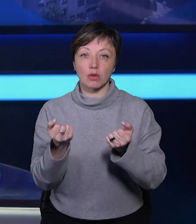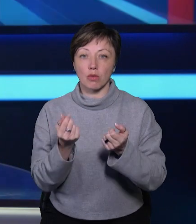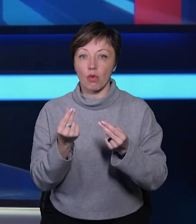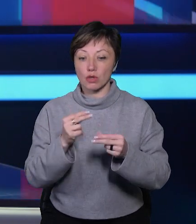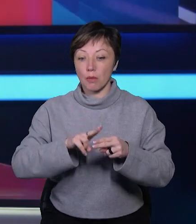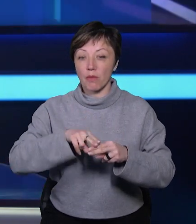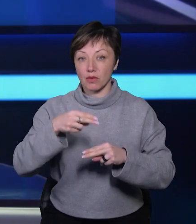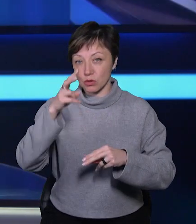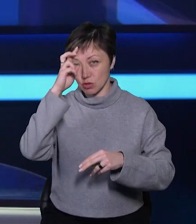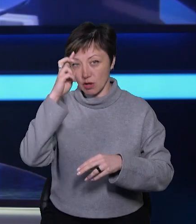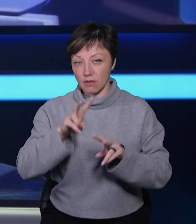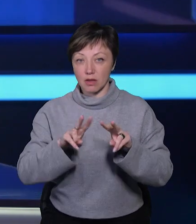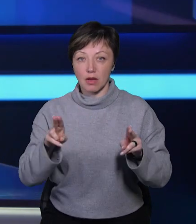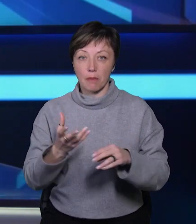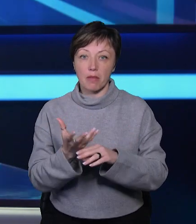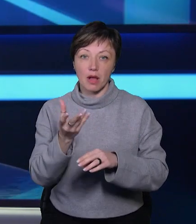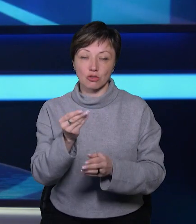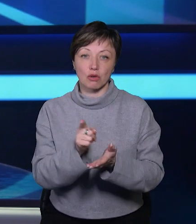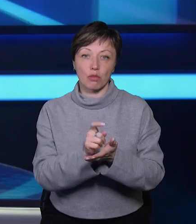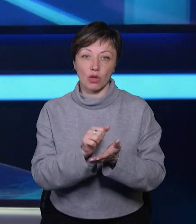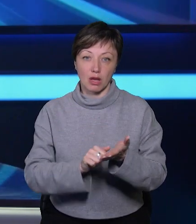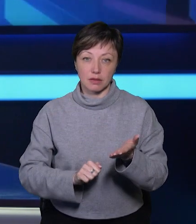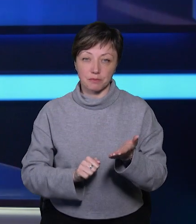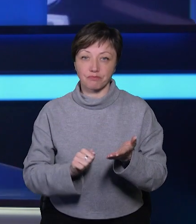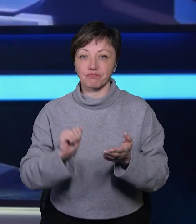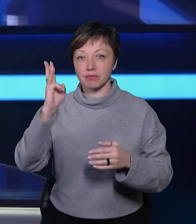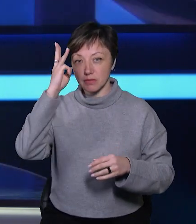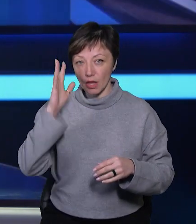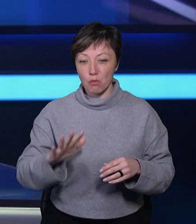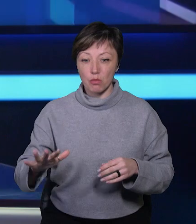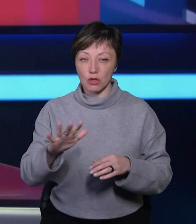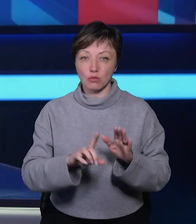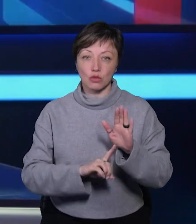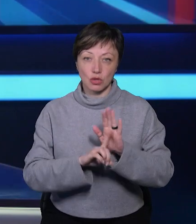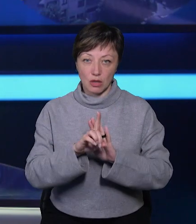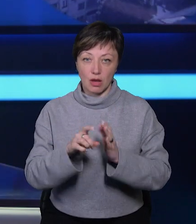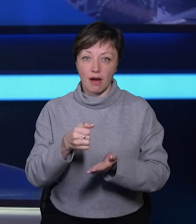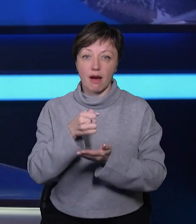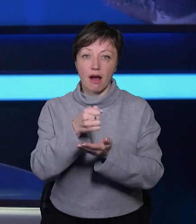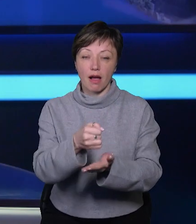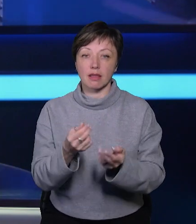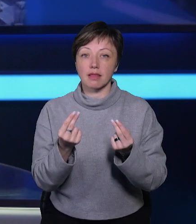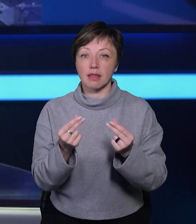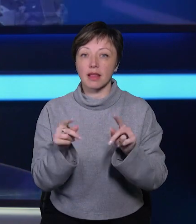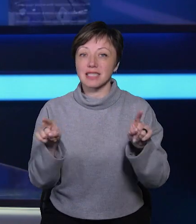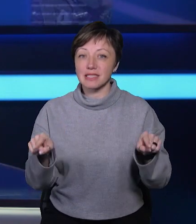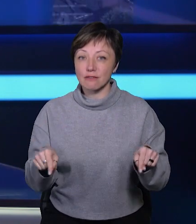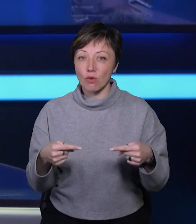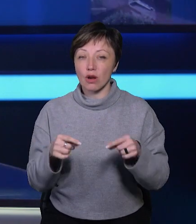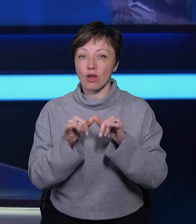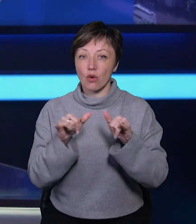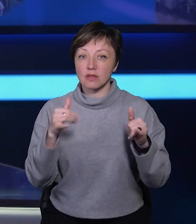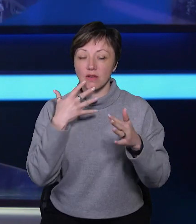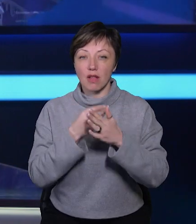повертатимуть державі у вигляді сплачених податків. На Хмельниччині від початку цього року грант на створення та розвиток власної